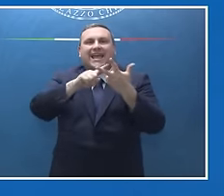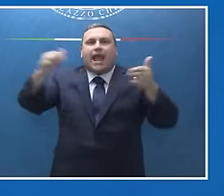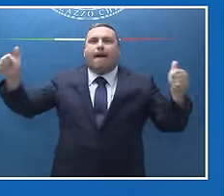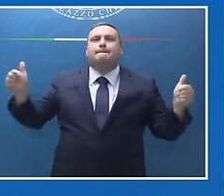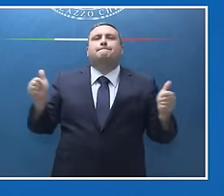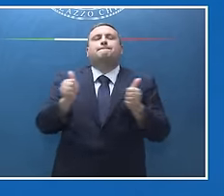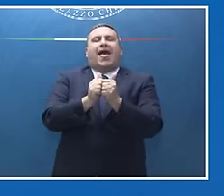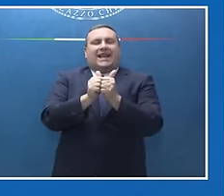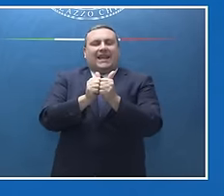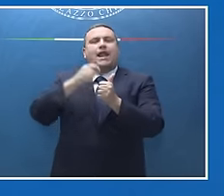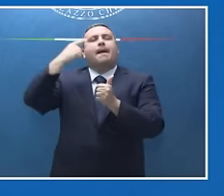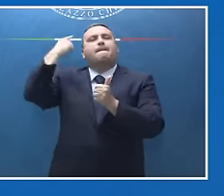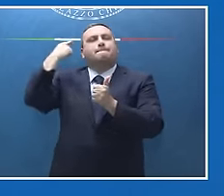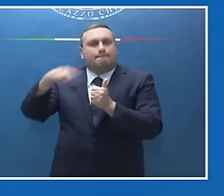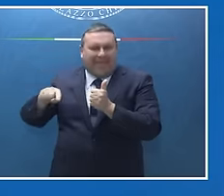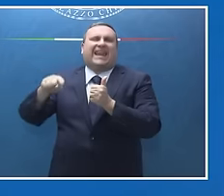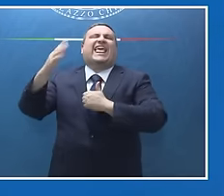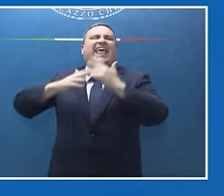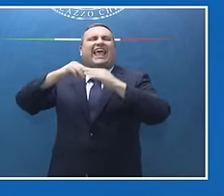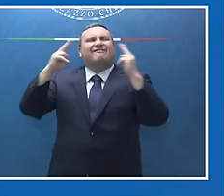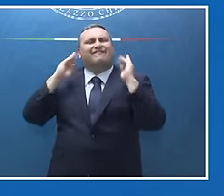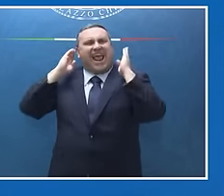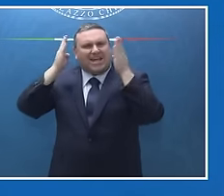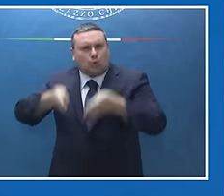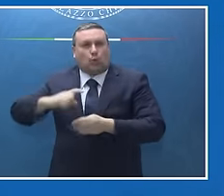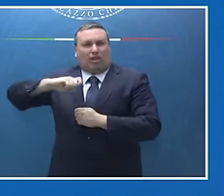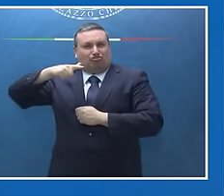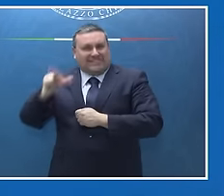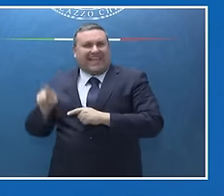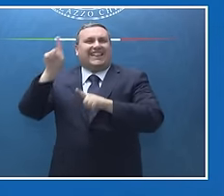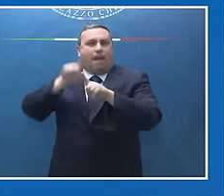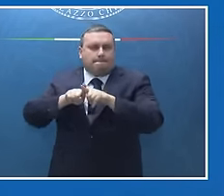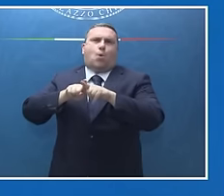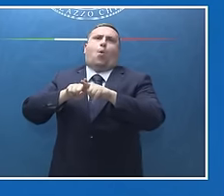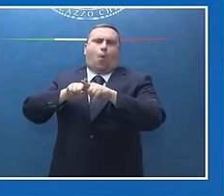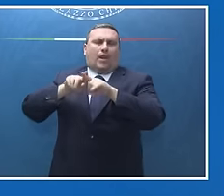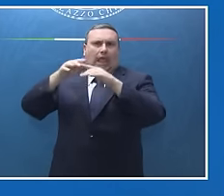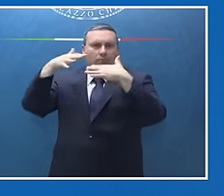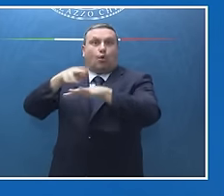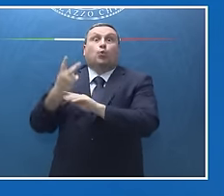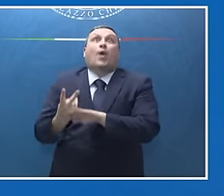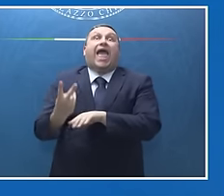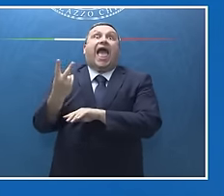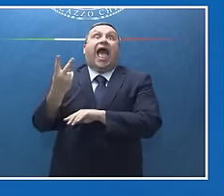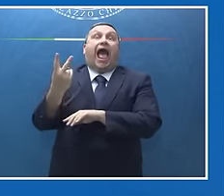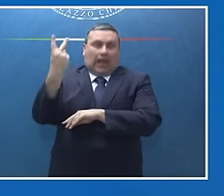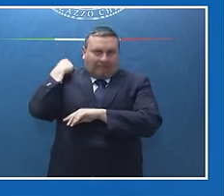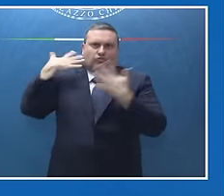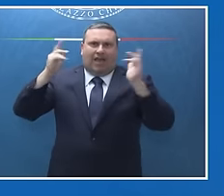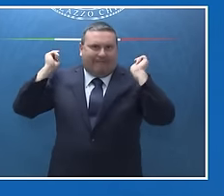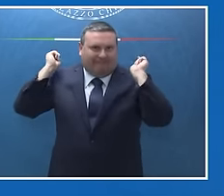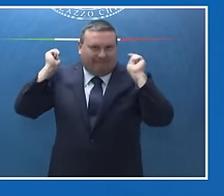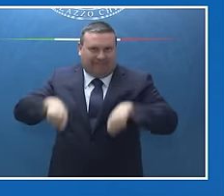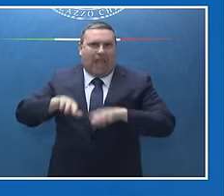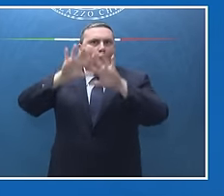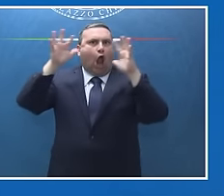Infrastructures and Investment del G7, iniziativa avviata due anni fa. Voi avete visto che sulla